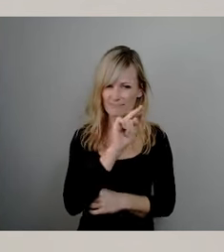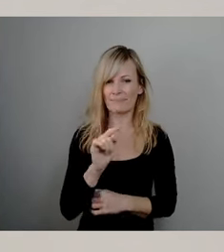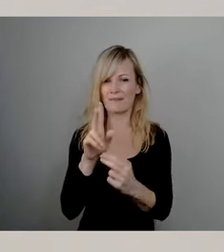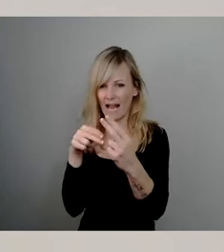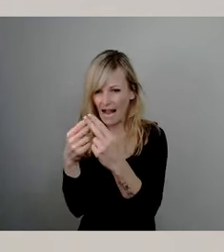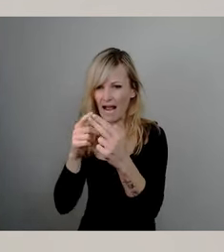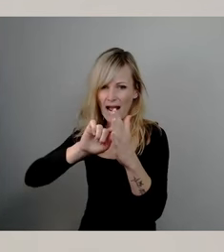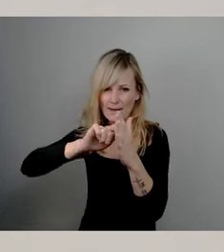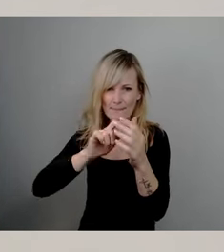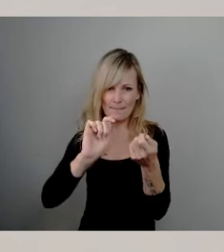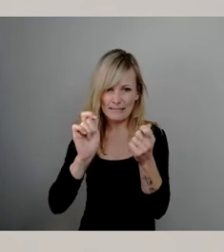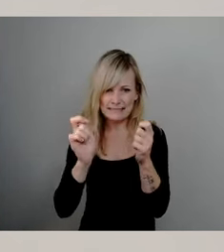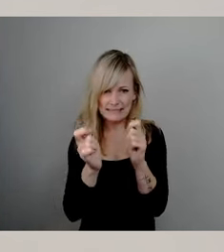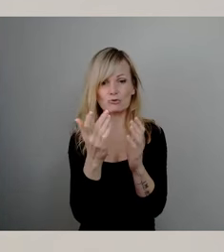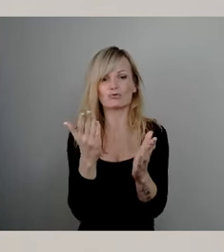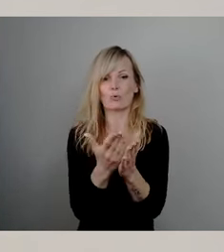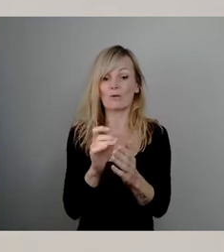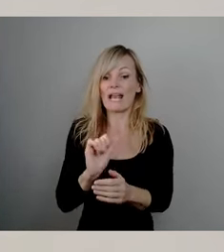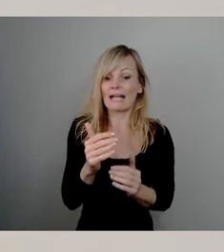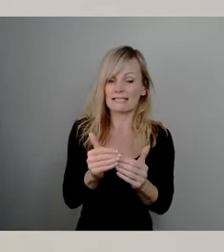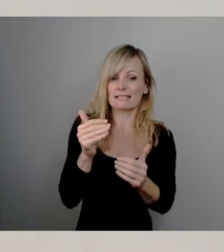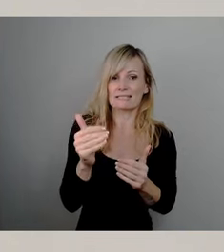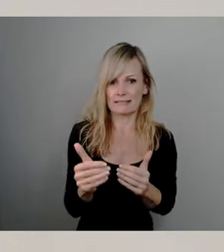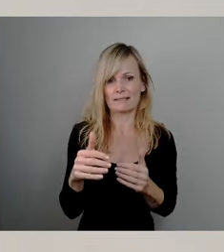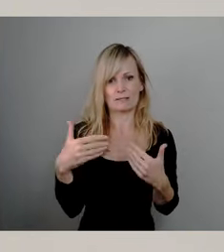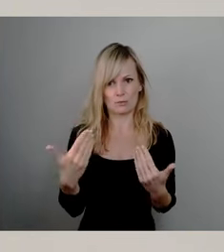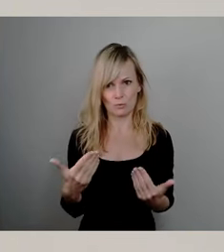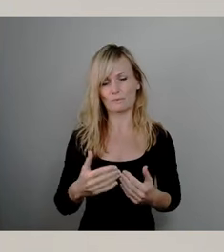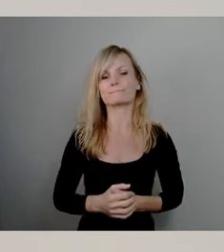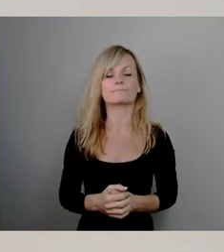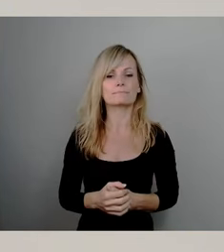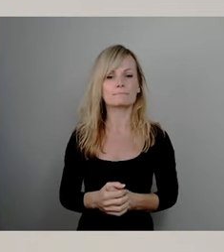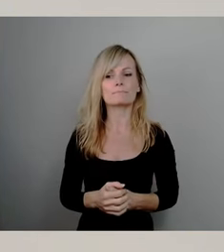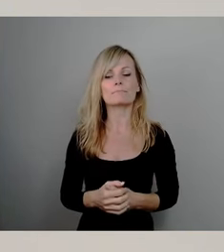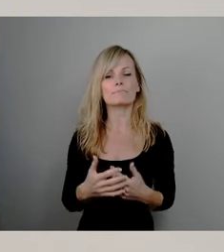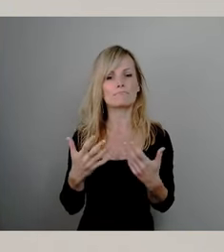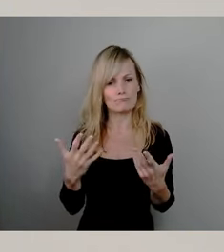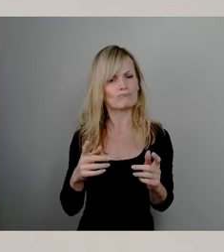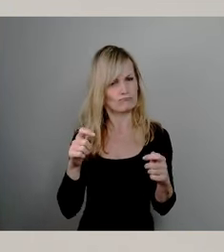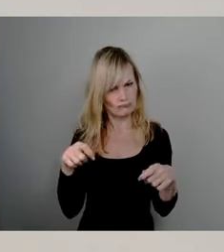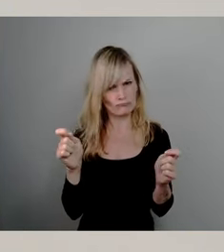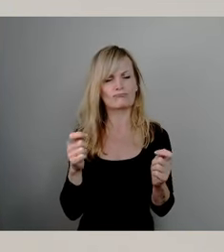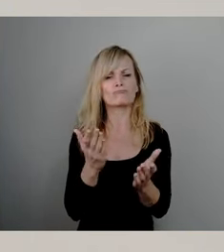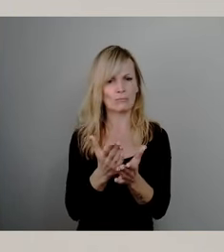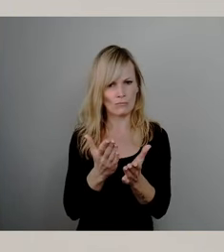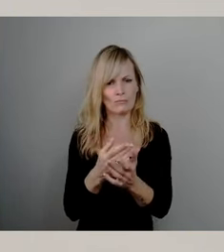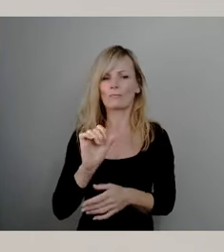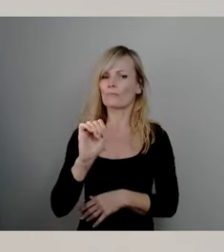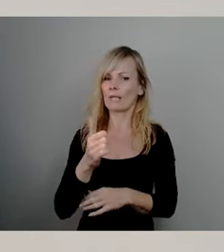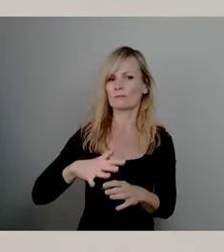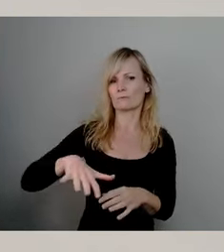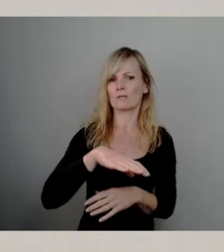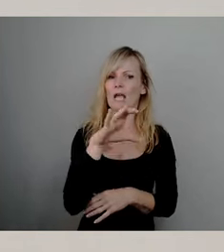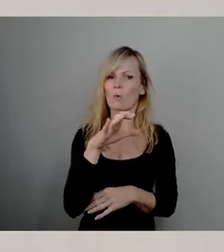haben in der ersten Stufe jetzt überwiegend die Dinge erledigt. Die erste Stufe war Carolaplatz, Günzplatz,